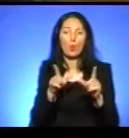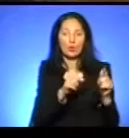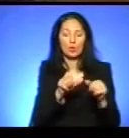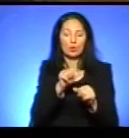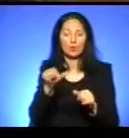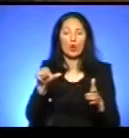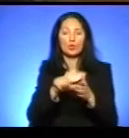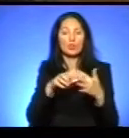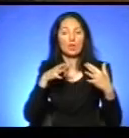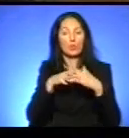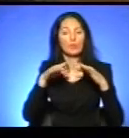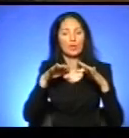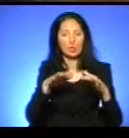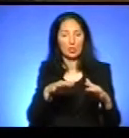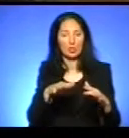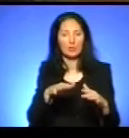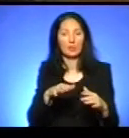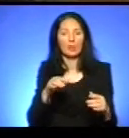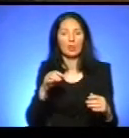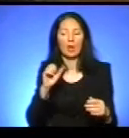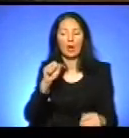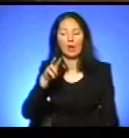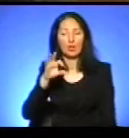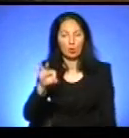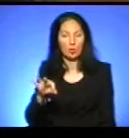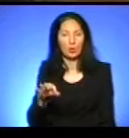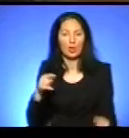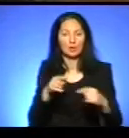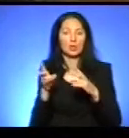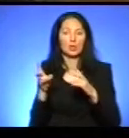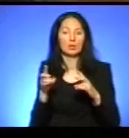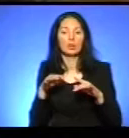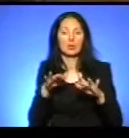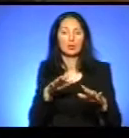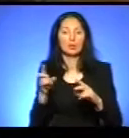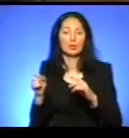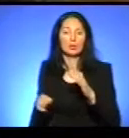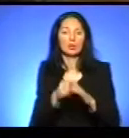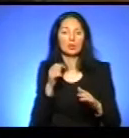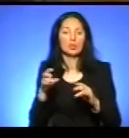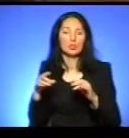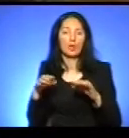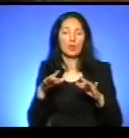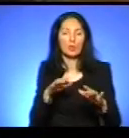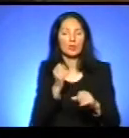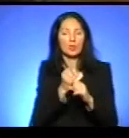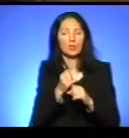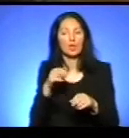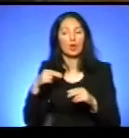з учасниками бойових дій антитерористичної операції. Працювала робоча група при